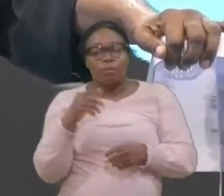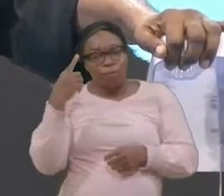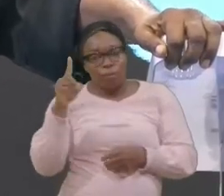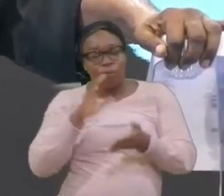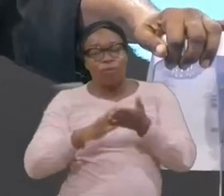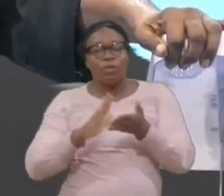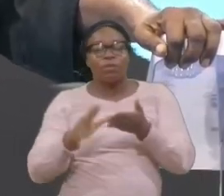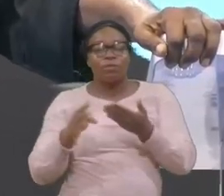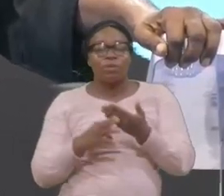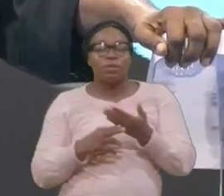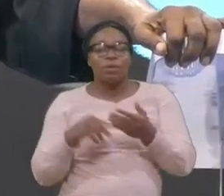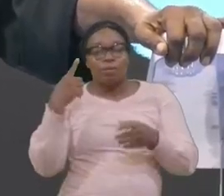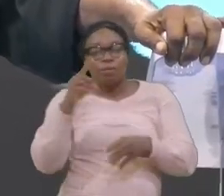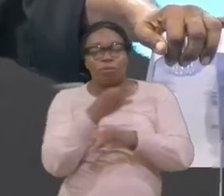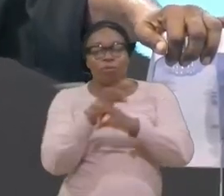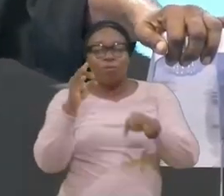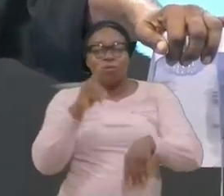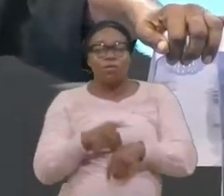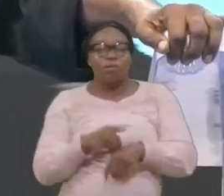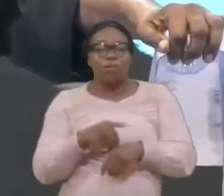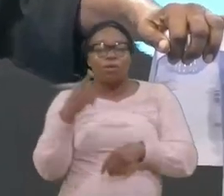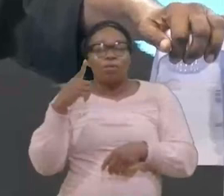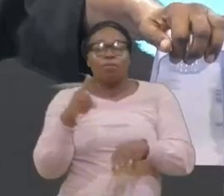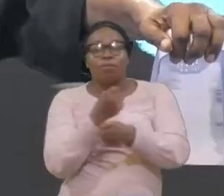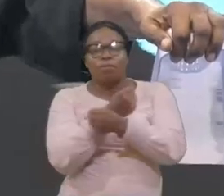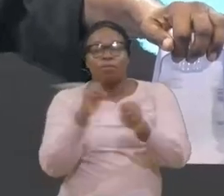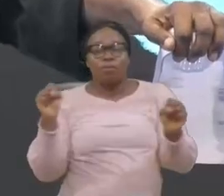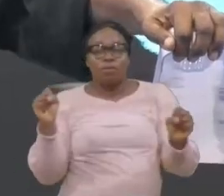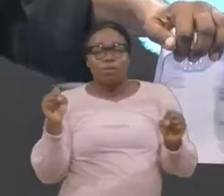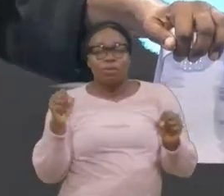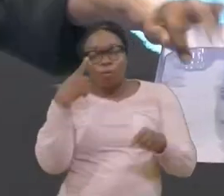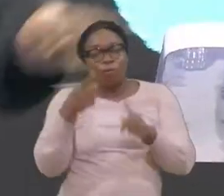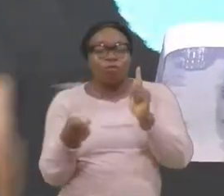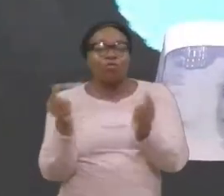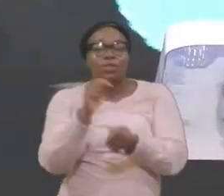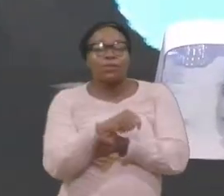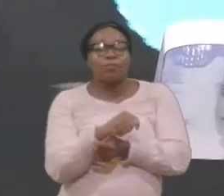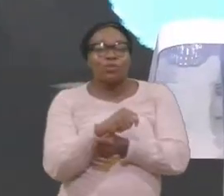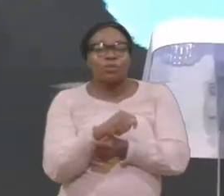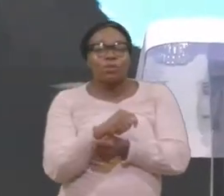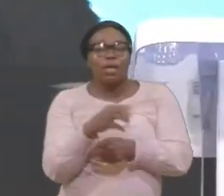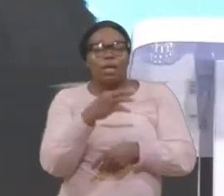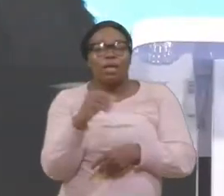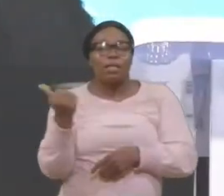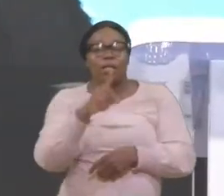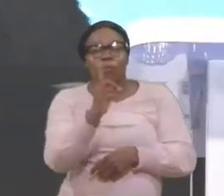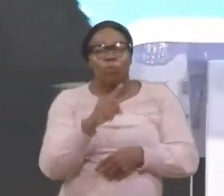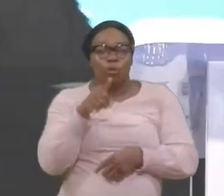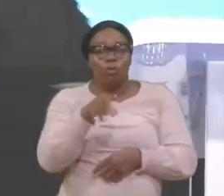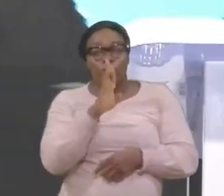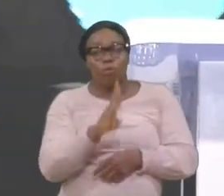La liberté, De la rédemption, De la transformation, Et partout tu es,